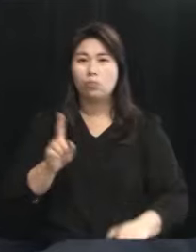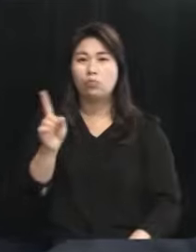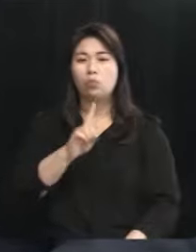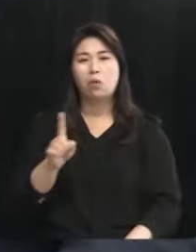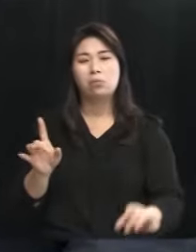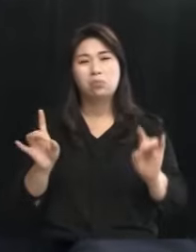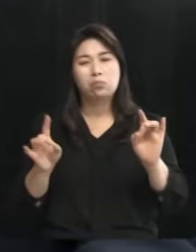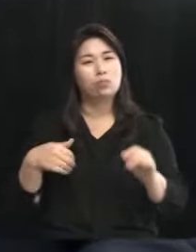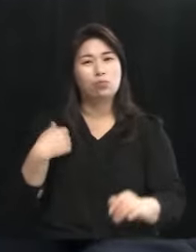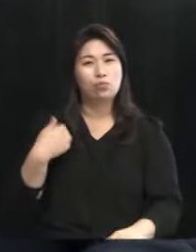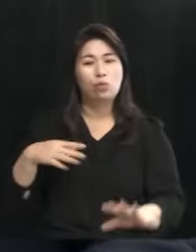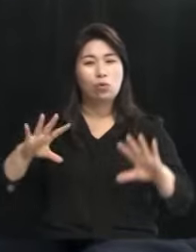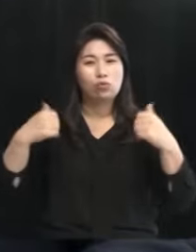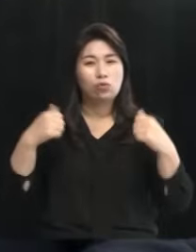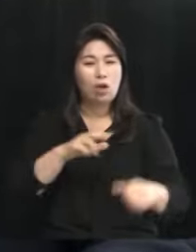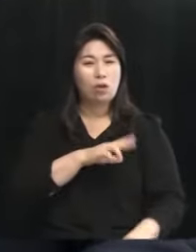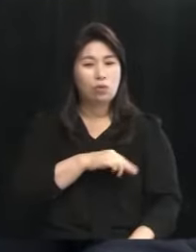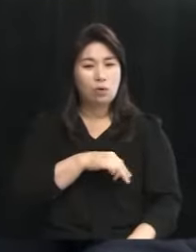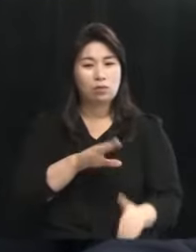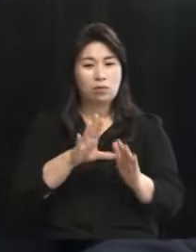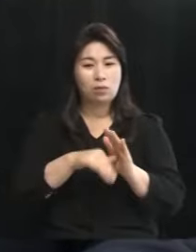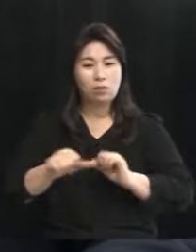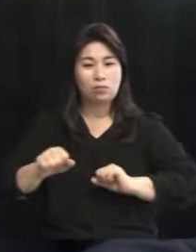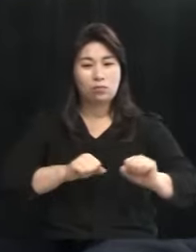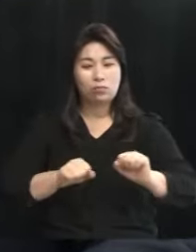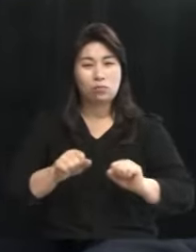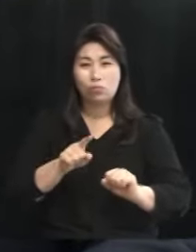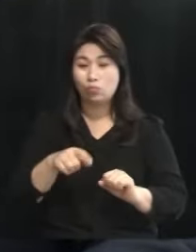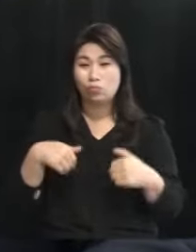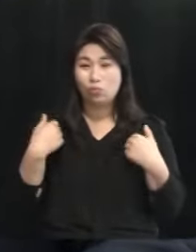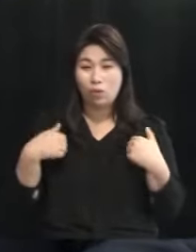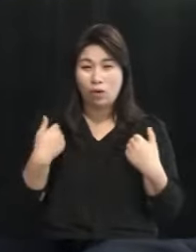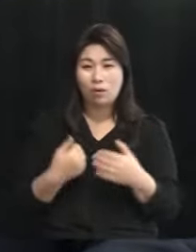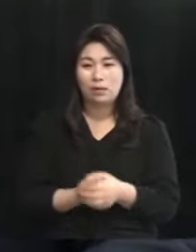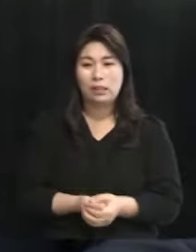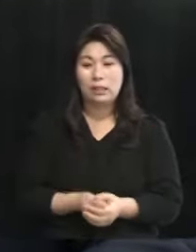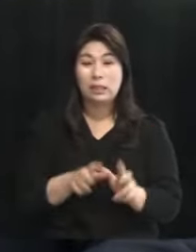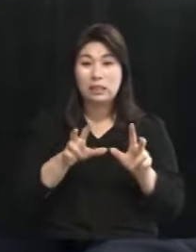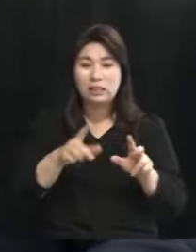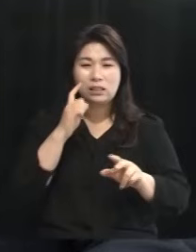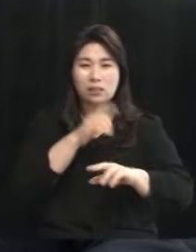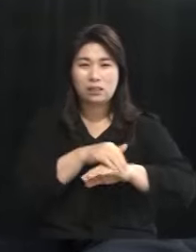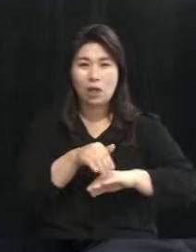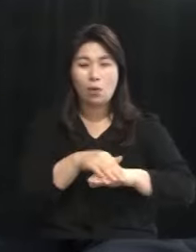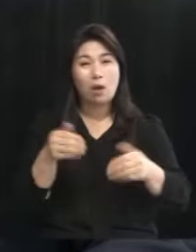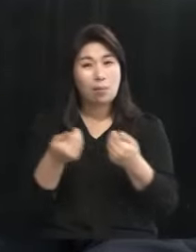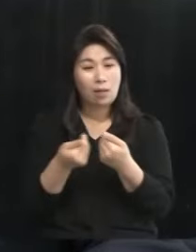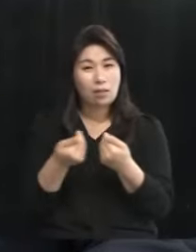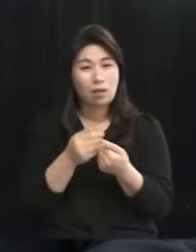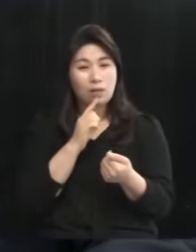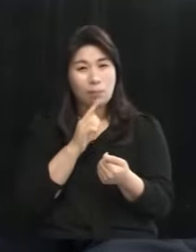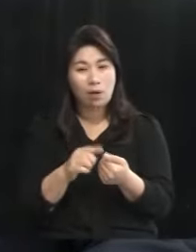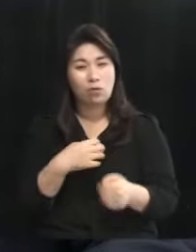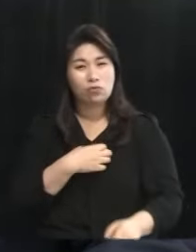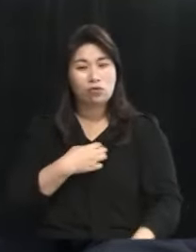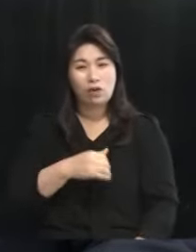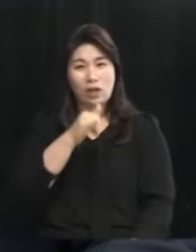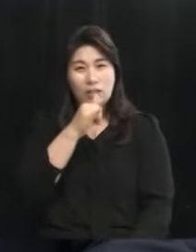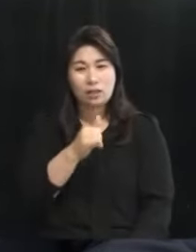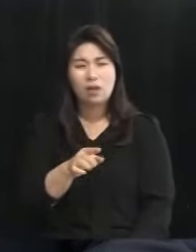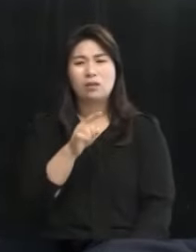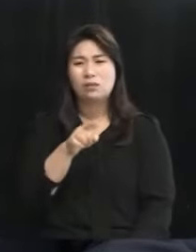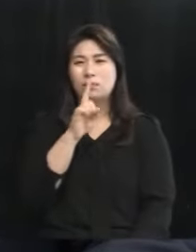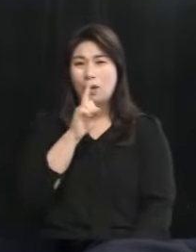모르겠습니다 국회의원 재직하시면서 이제서야 지금 그 계획을 반대하신다 또는 무료가 있다 그